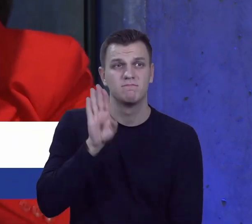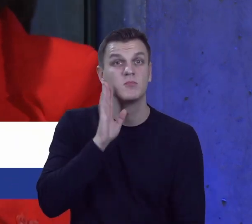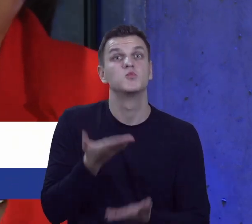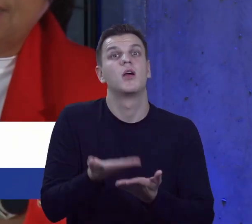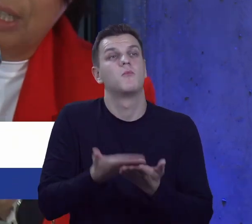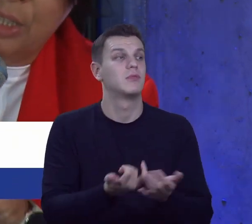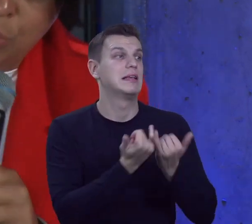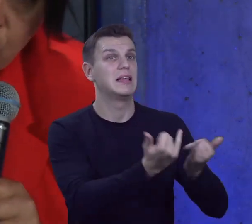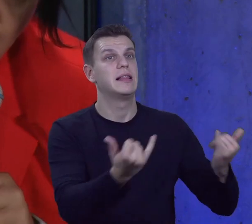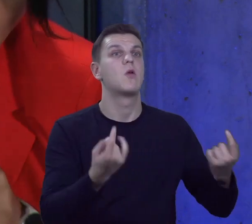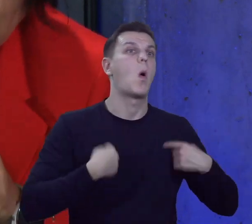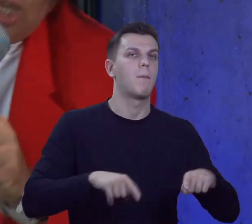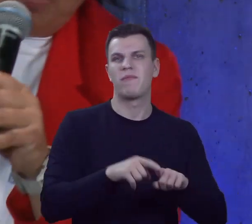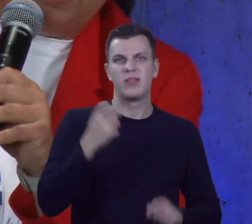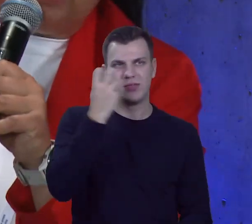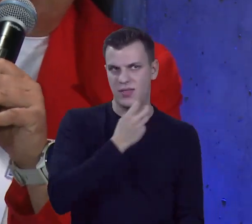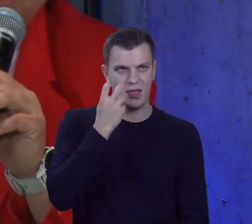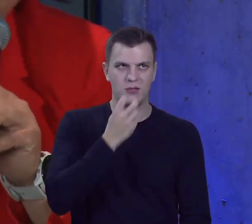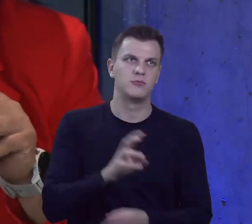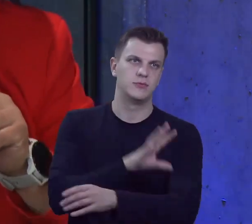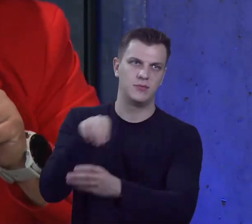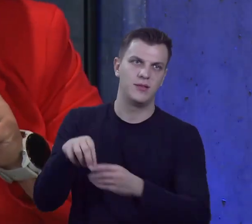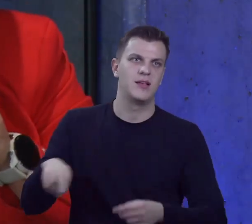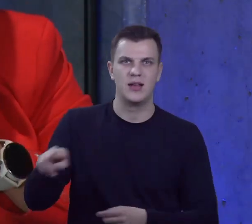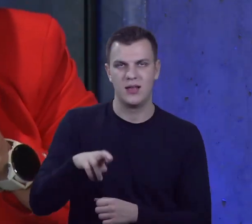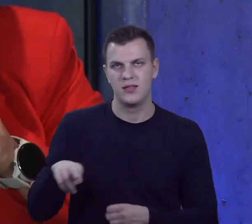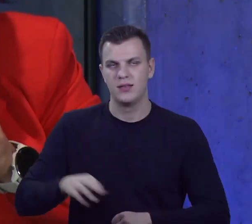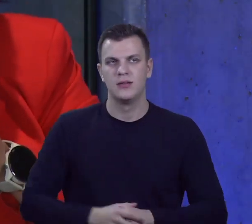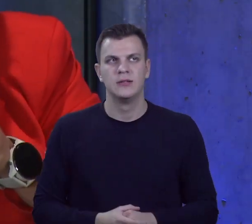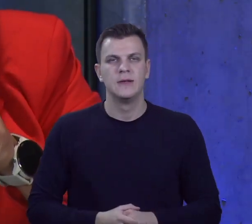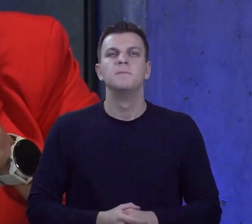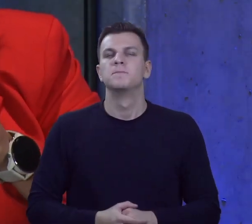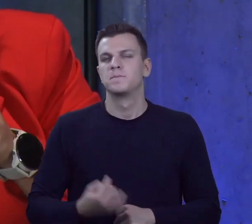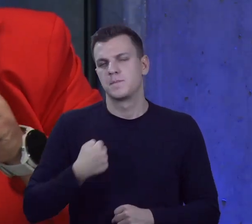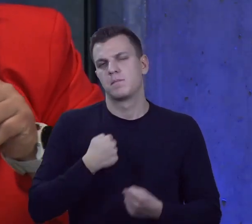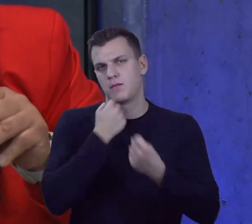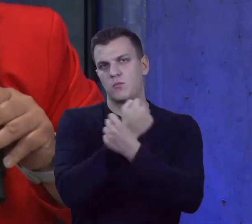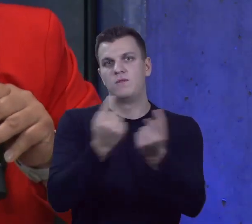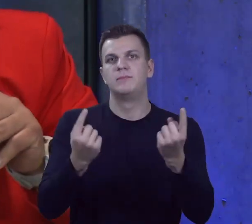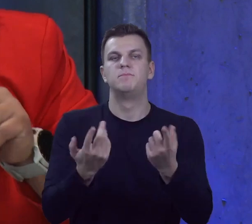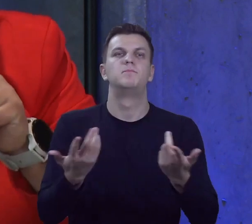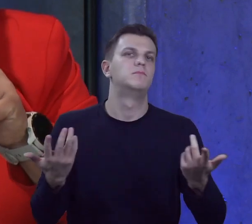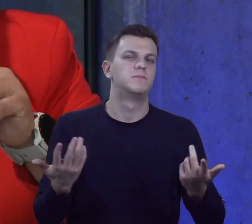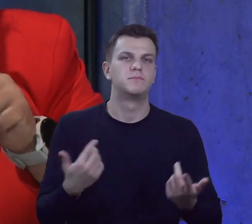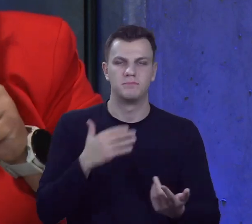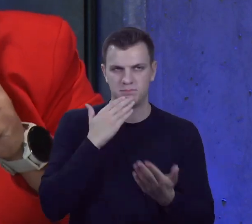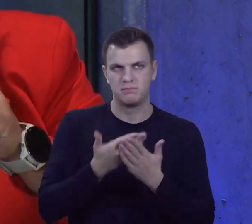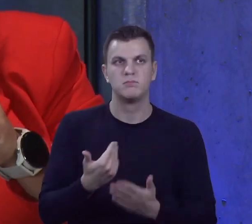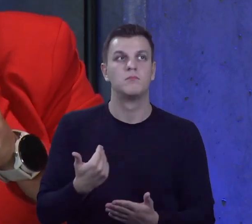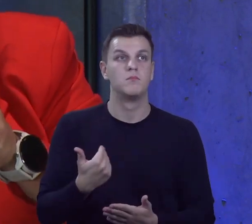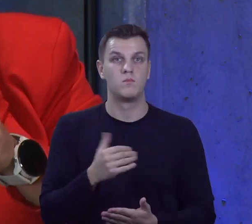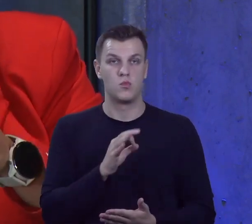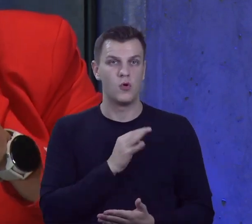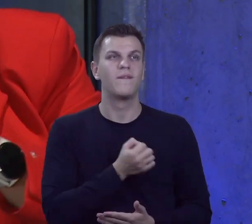środowisk obywatelskich tym, żeby jednak brać sprawy w swoje ręce. Ja Państwu powiem, że było mi bardzo trudno namówić moich